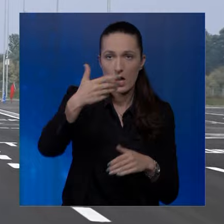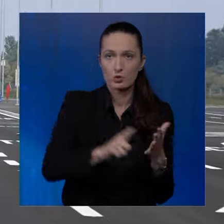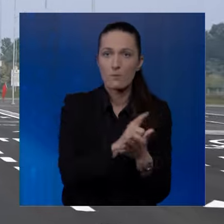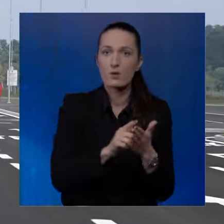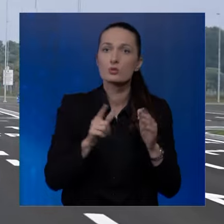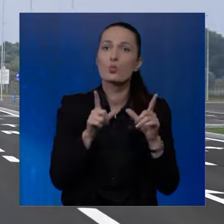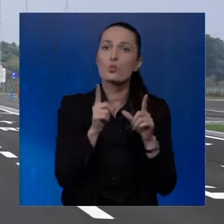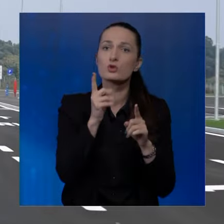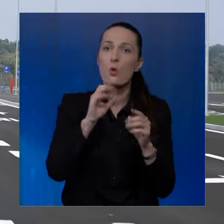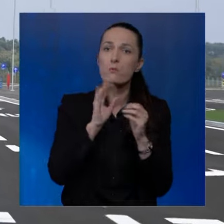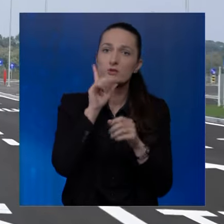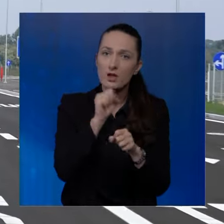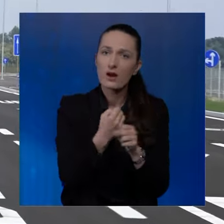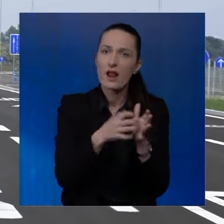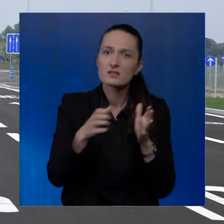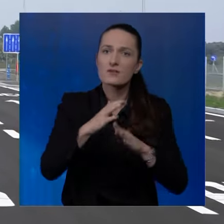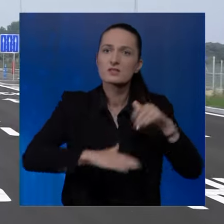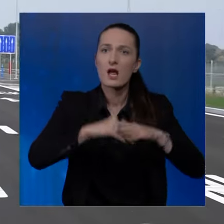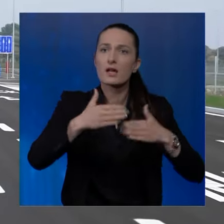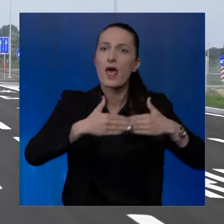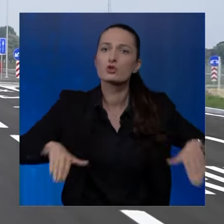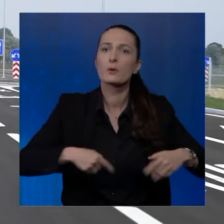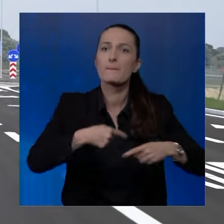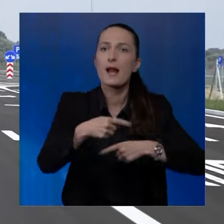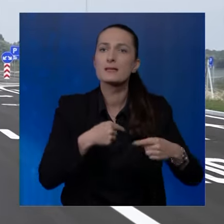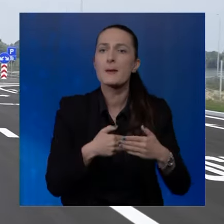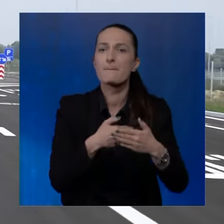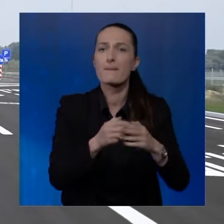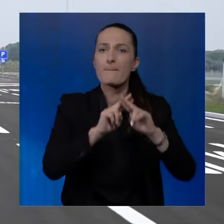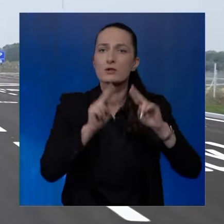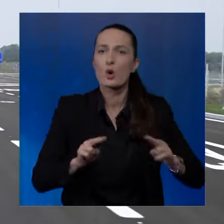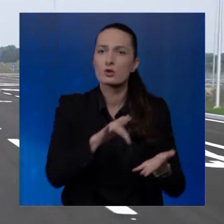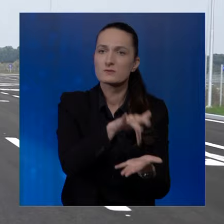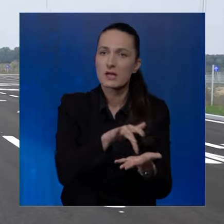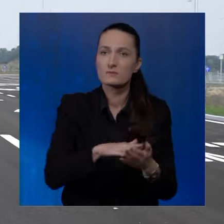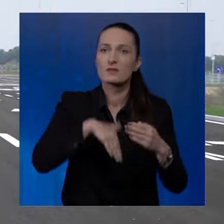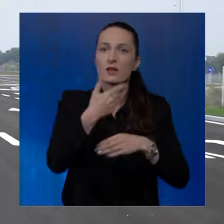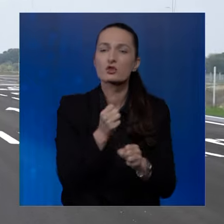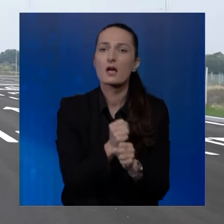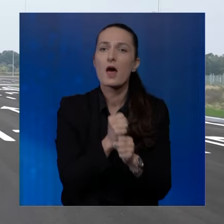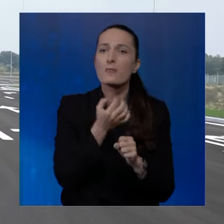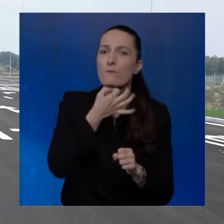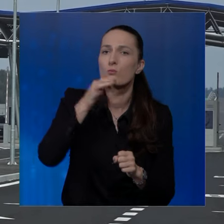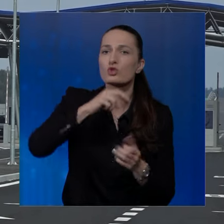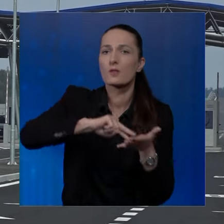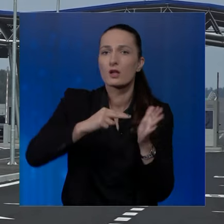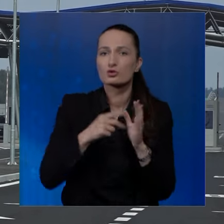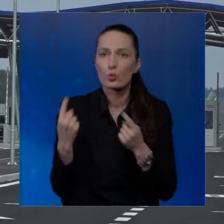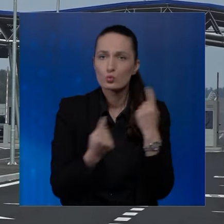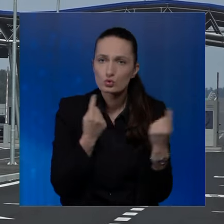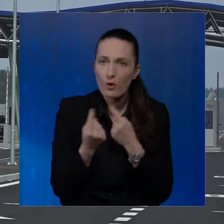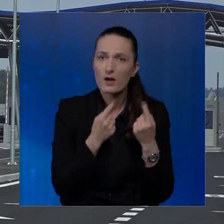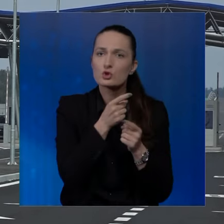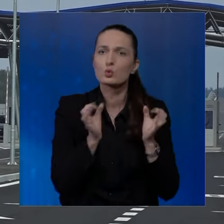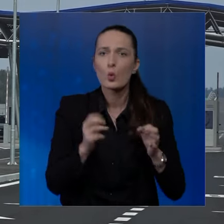nastaviti sa izgradnjom graničnih prelaza prema međunarodnim standardima, te će se raditi na poboljšanju tehničkih uslova. Istruka